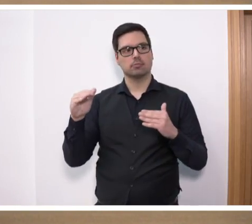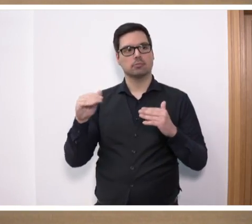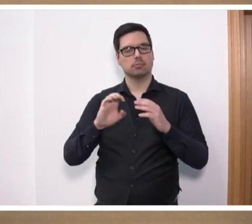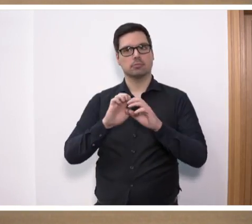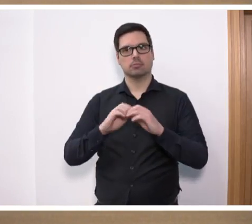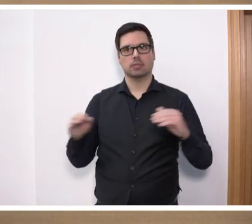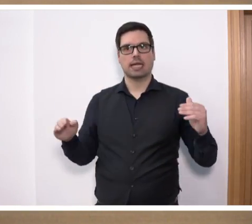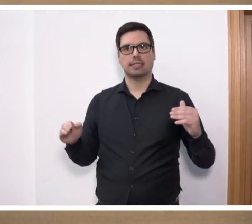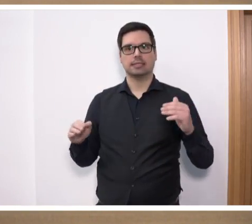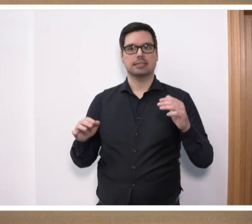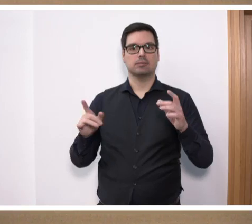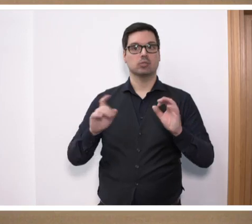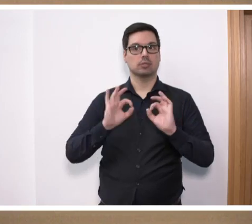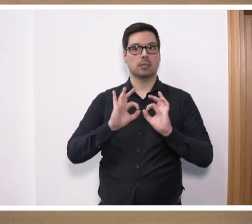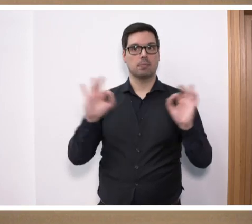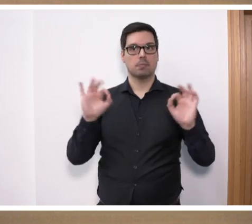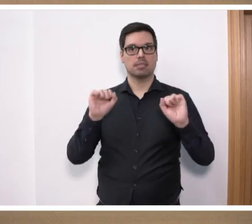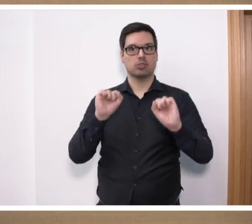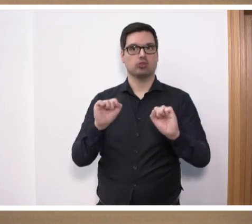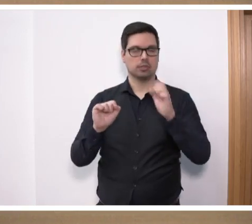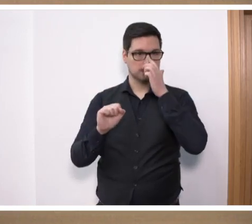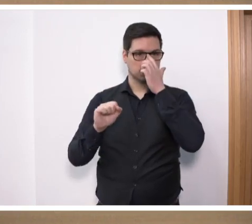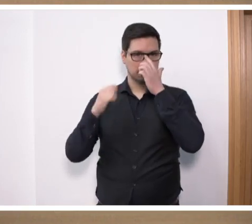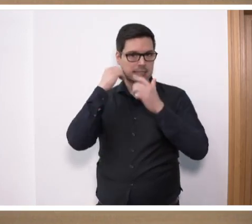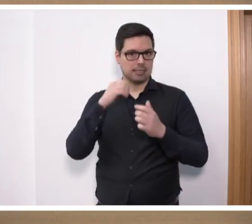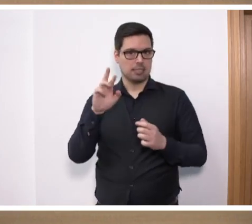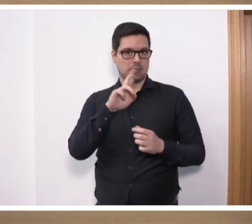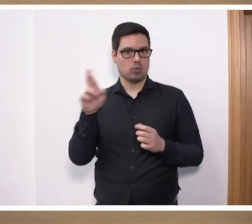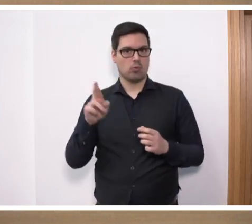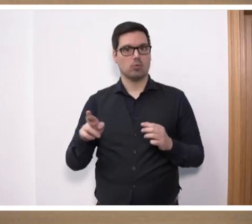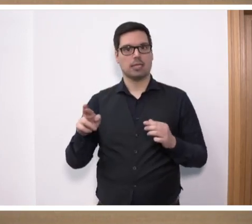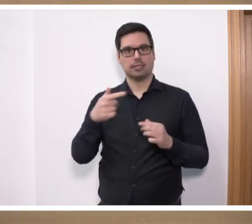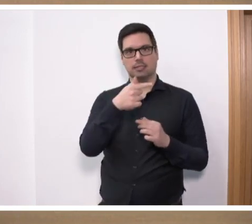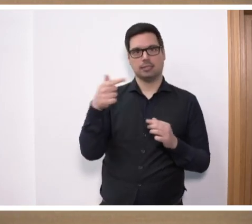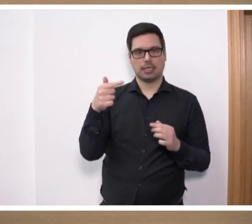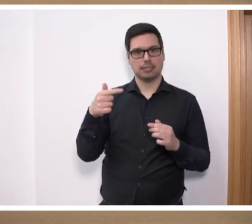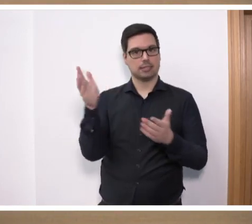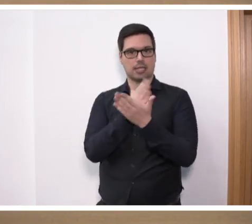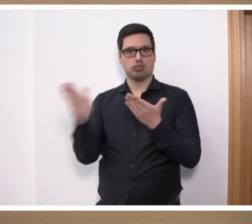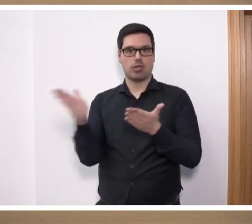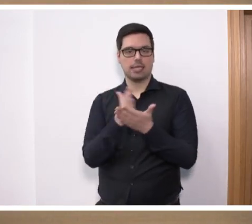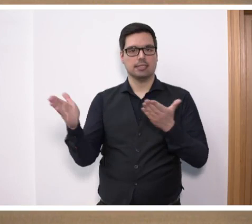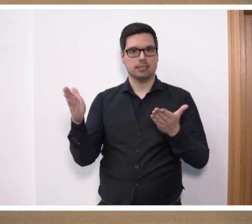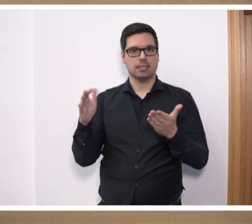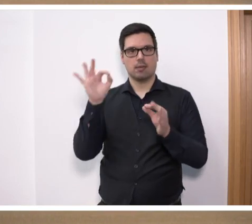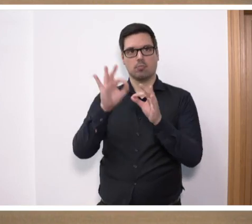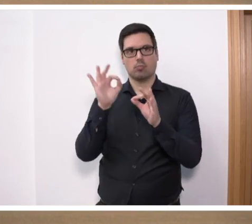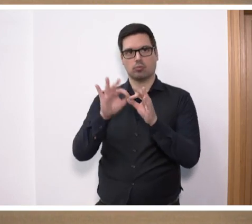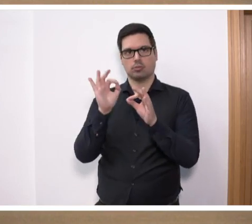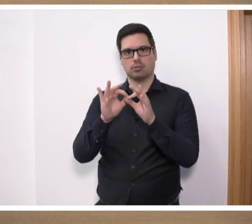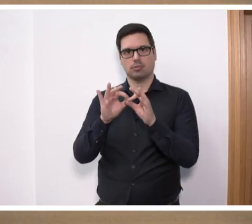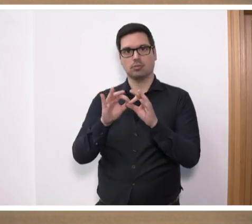effektiv geschützt werden. Denn, lieber Roland Theis, ich glaube, das ist doch der entscheidende Punkt. Nur wenn wir unsere Außengrenzen